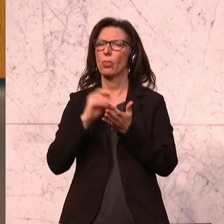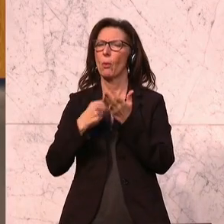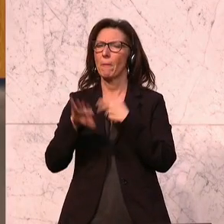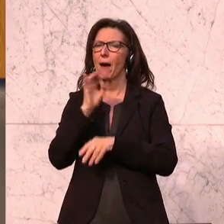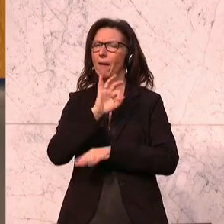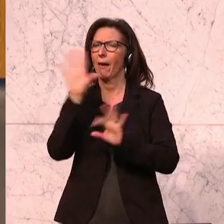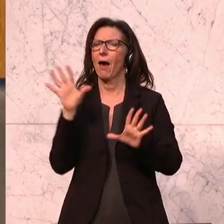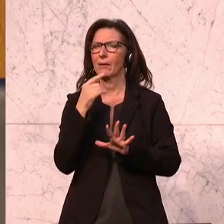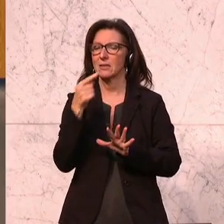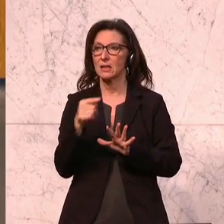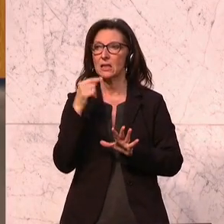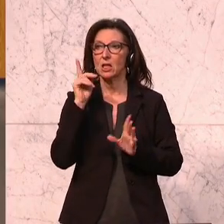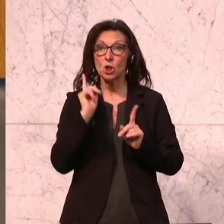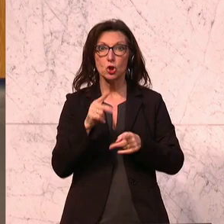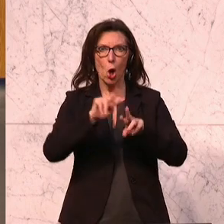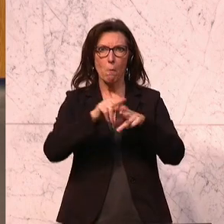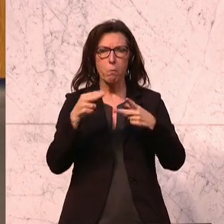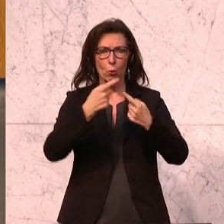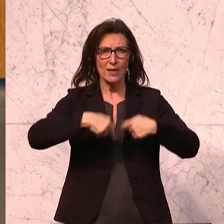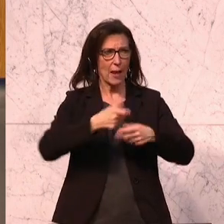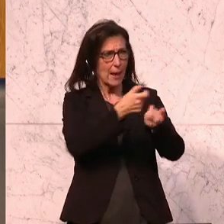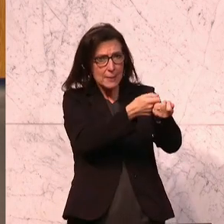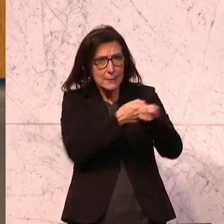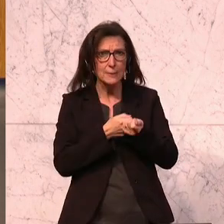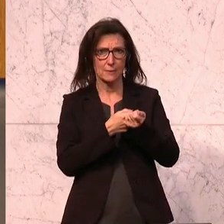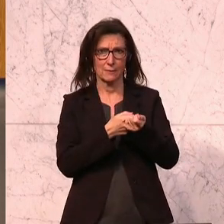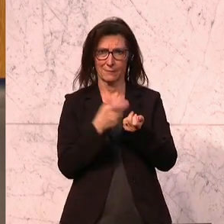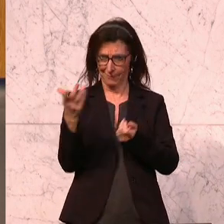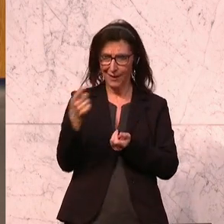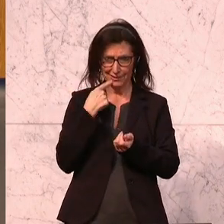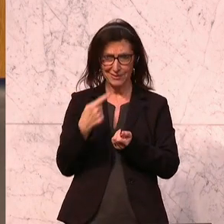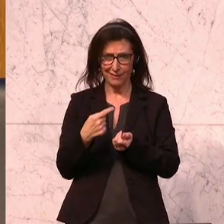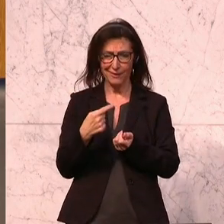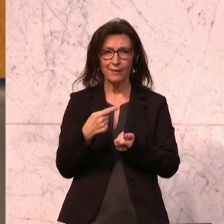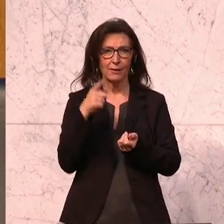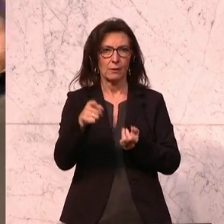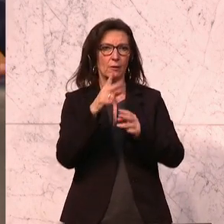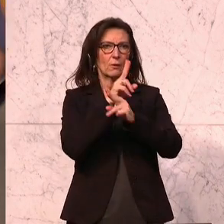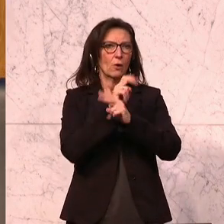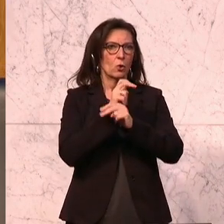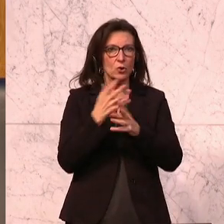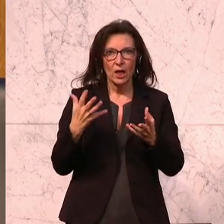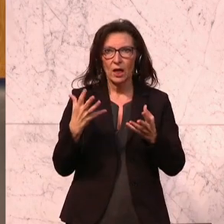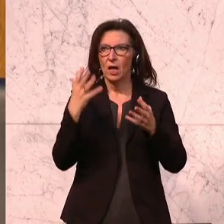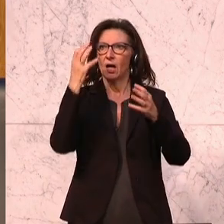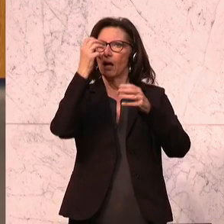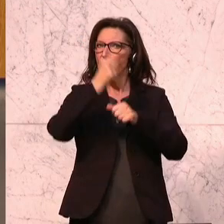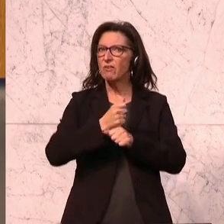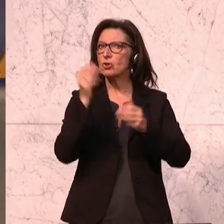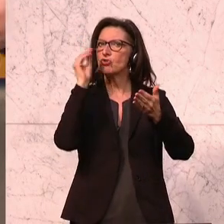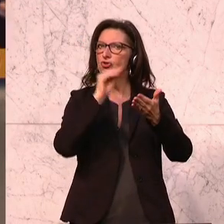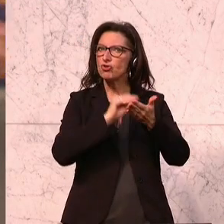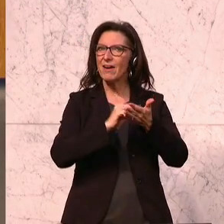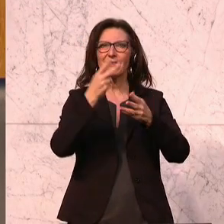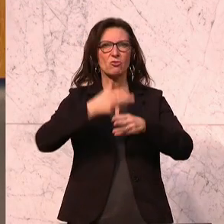die Bundesländer an die Kandare nehmen. Also nachdem Österreich ein verfassungsrechtlich föderaler Staat ist